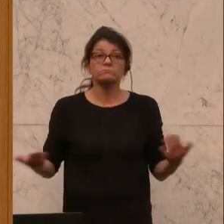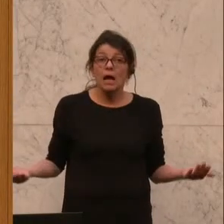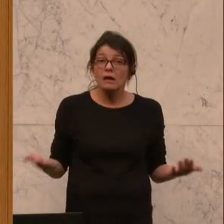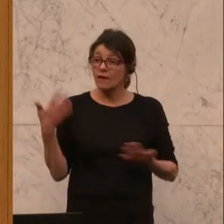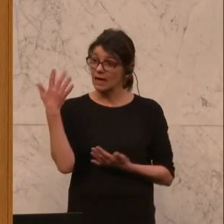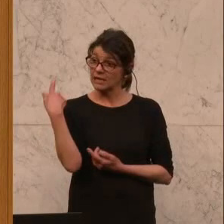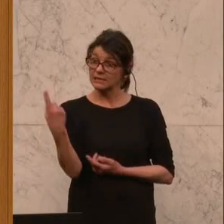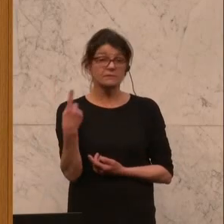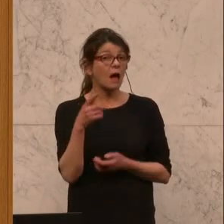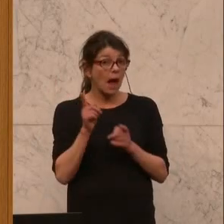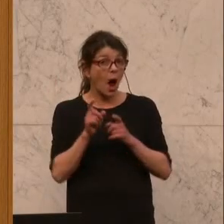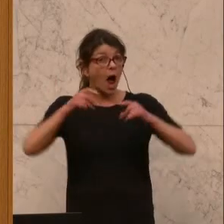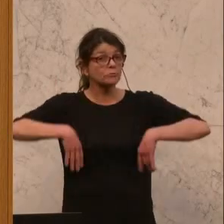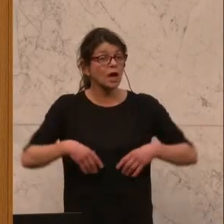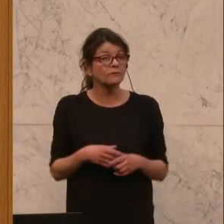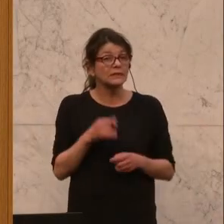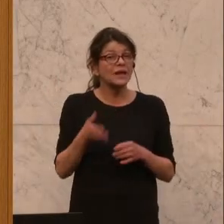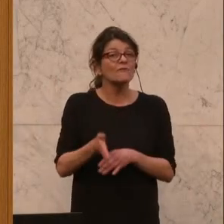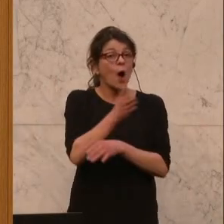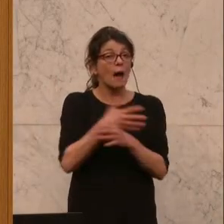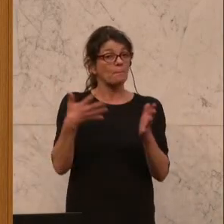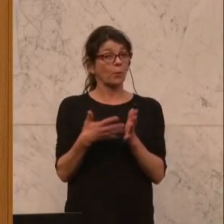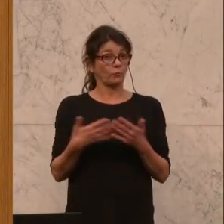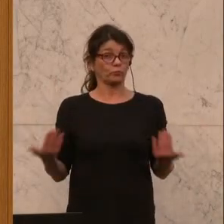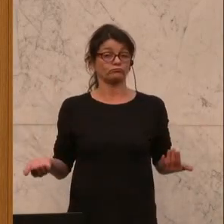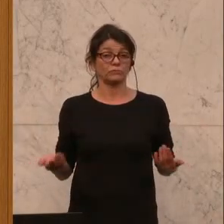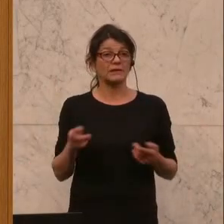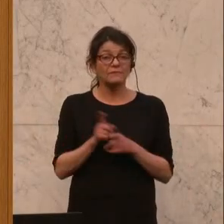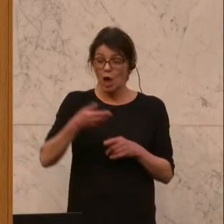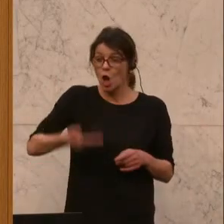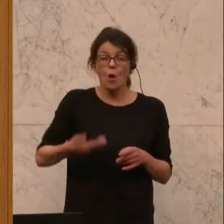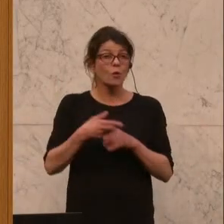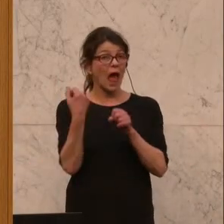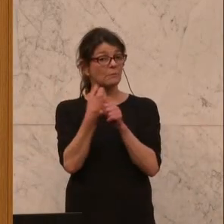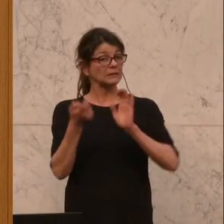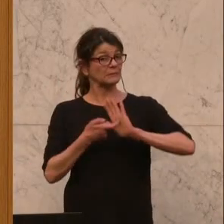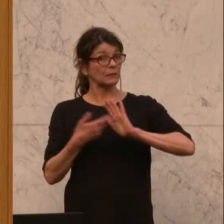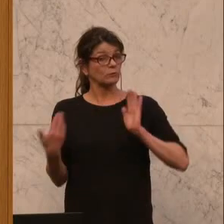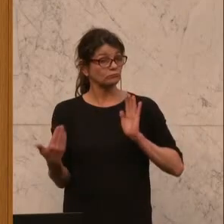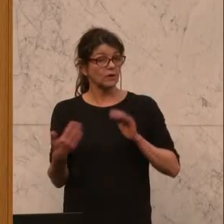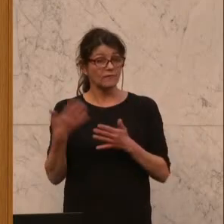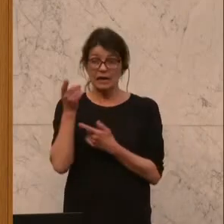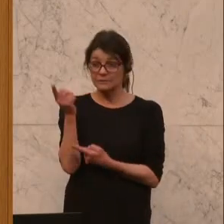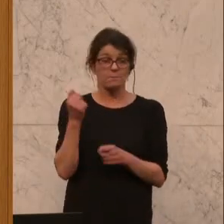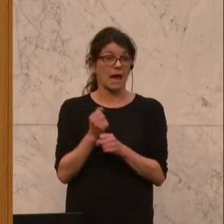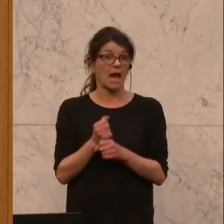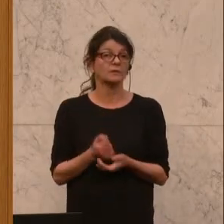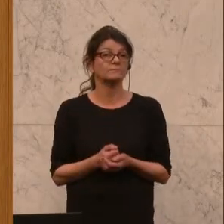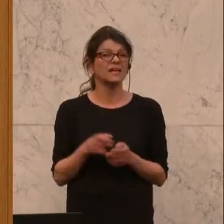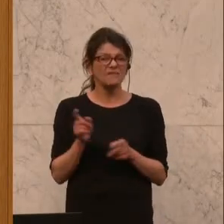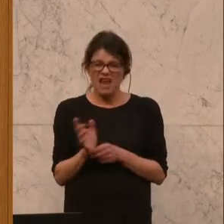Sie auch abschaffen, die sogenannte Vorabprüfung der Lohn- und Arbeitsbedingungen. Das heißt, was Sie machen, ist